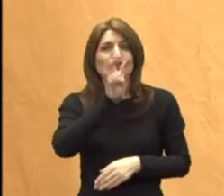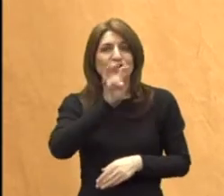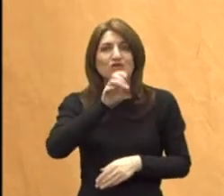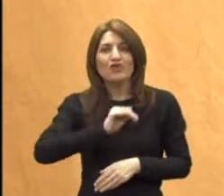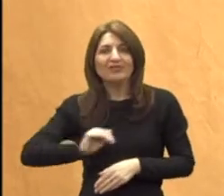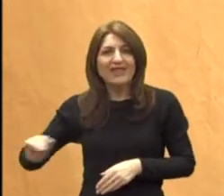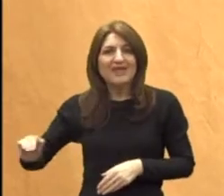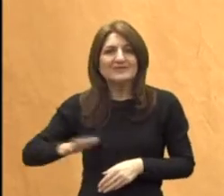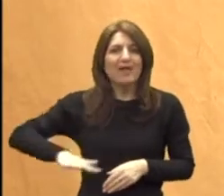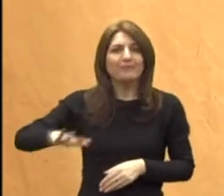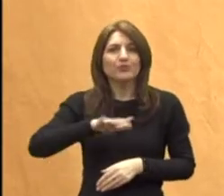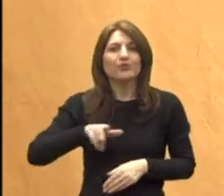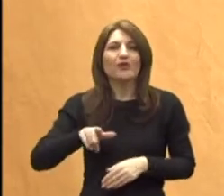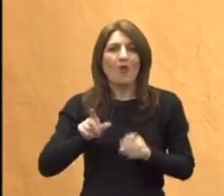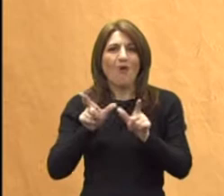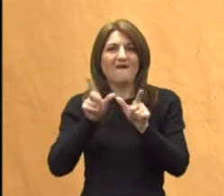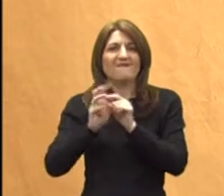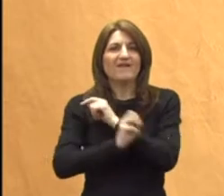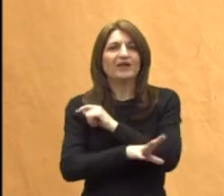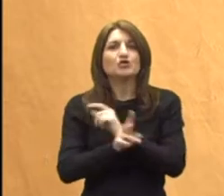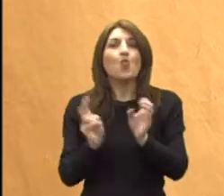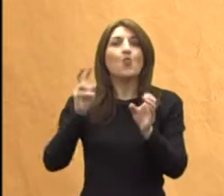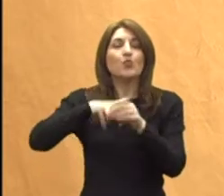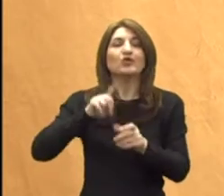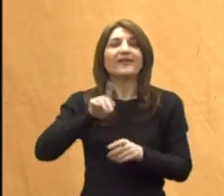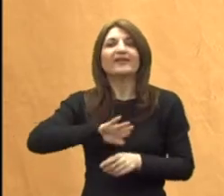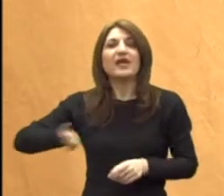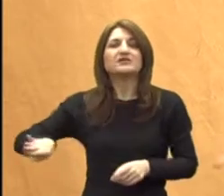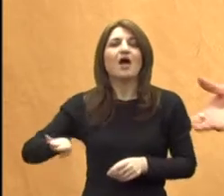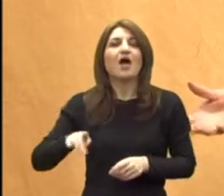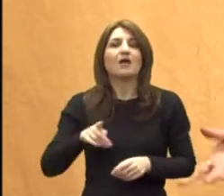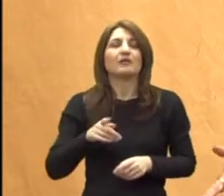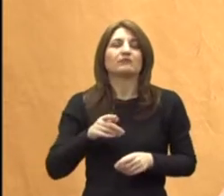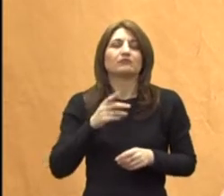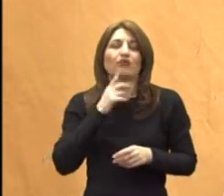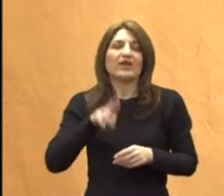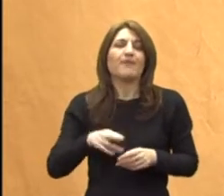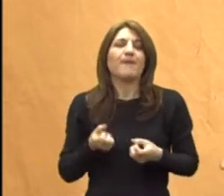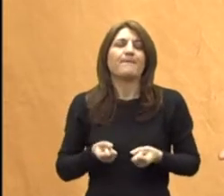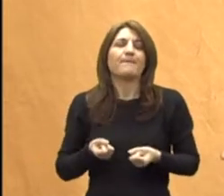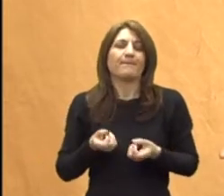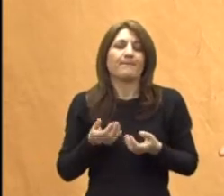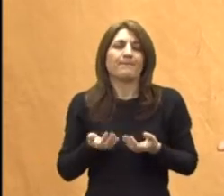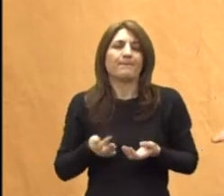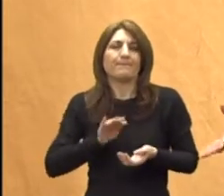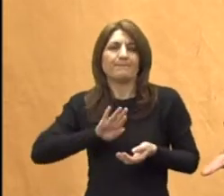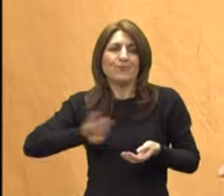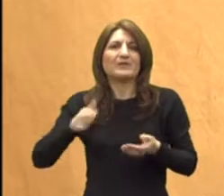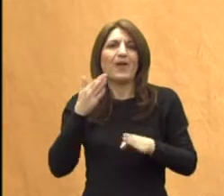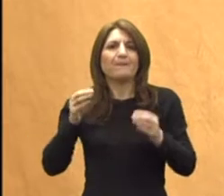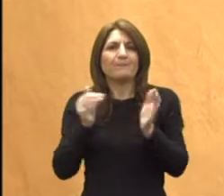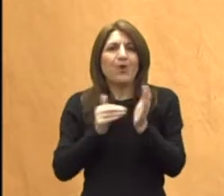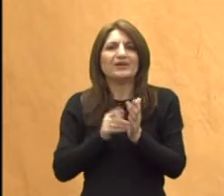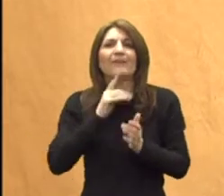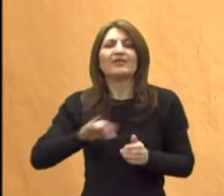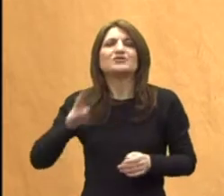uključiti i djeca sa posebnim potrebama ili djeca sa teškoćama u razvoju ili djeca koja